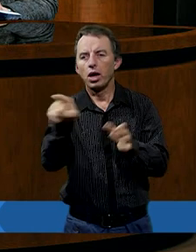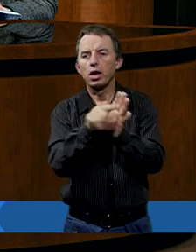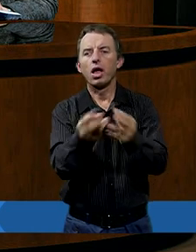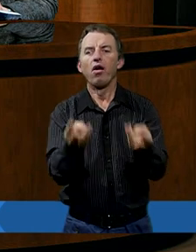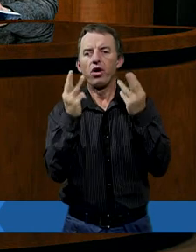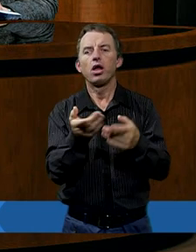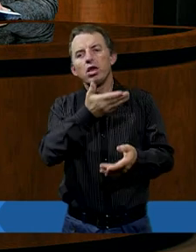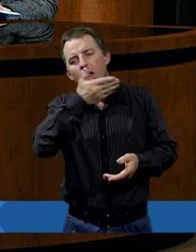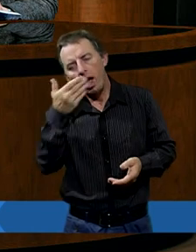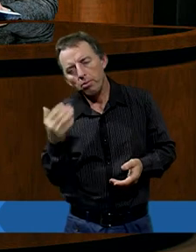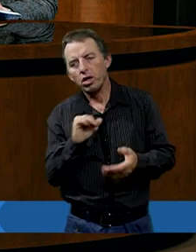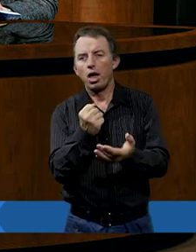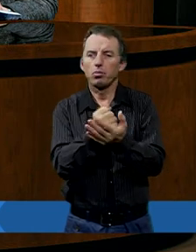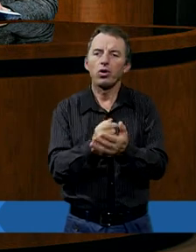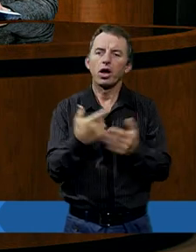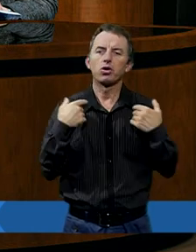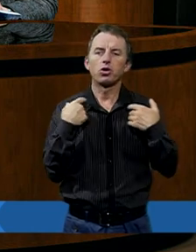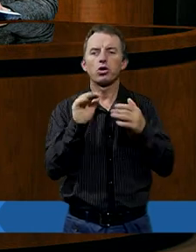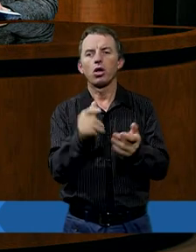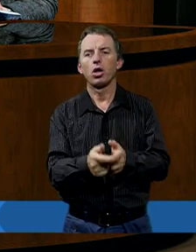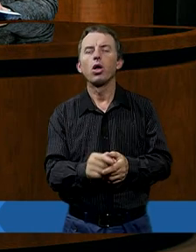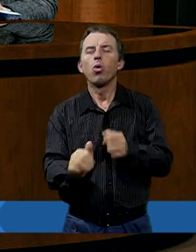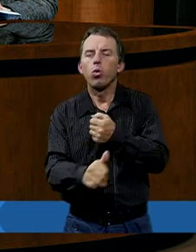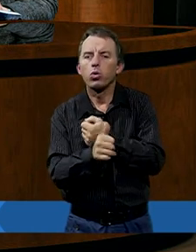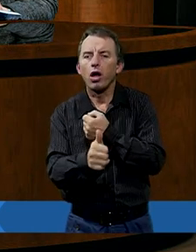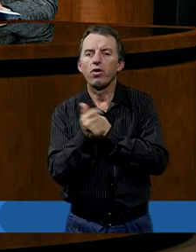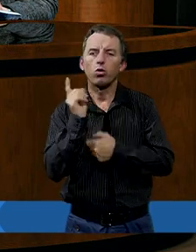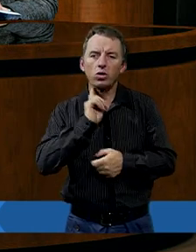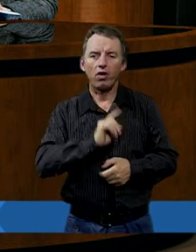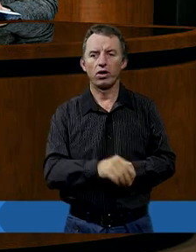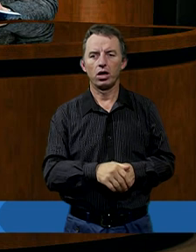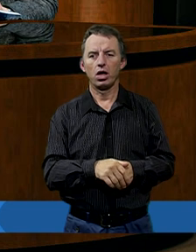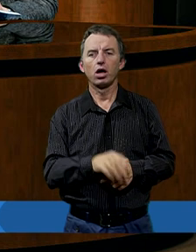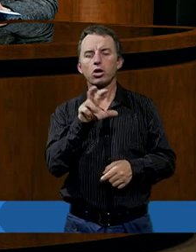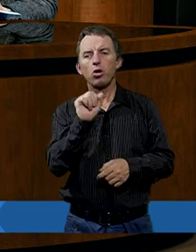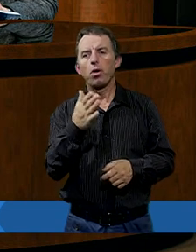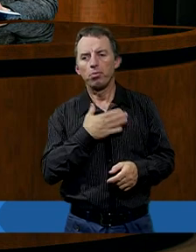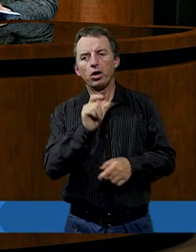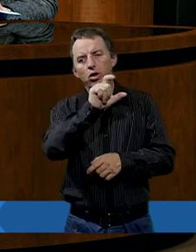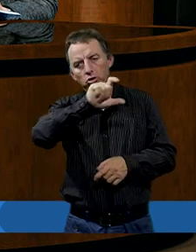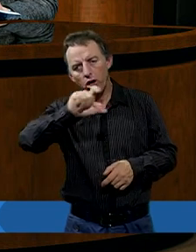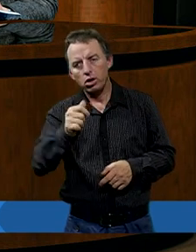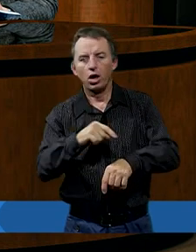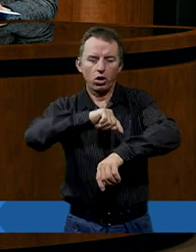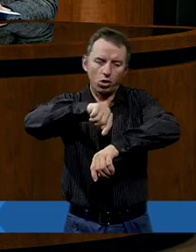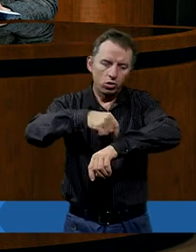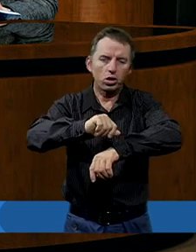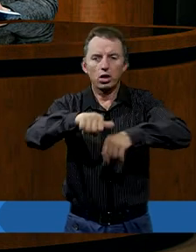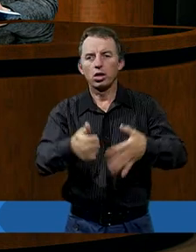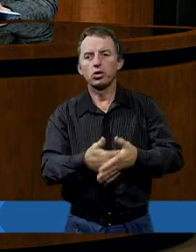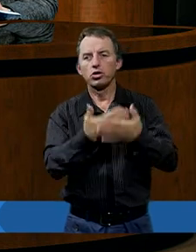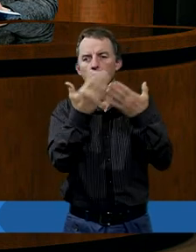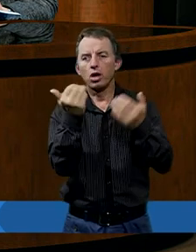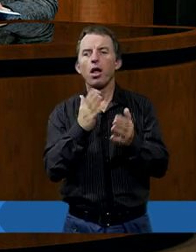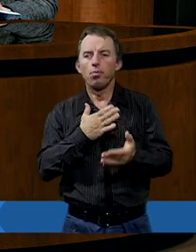ważny, że nie mają jakichś tam spraw, biznesów, które muszą załatwić, że dla Hioba mają czas tylko na godzinkę albo jeden dzień,